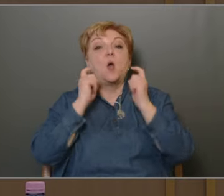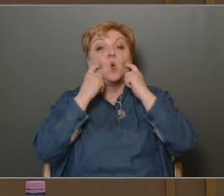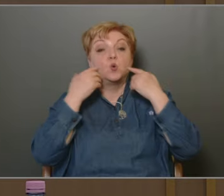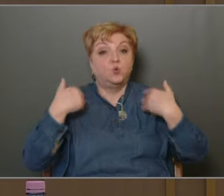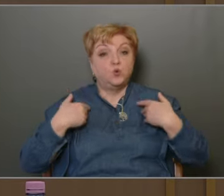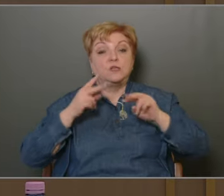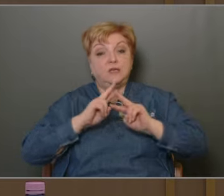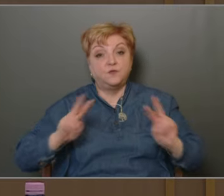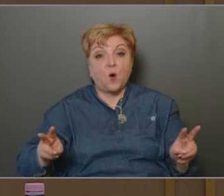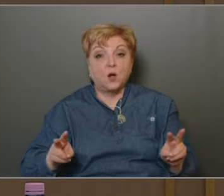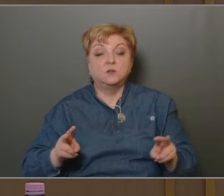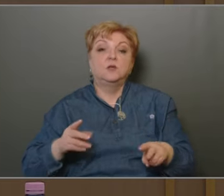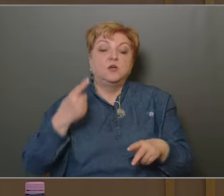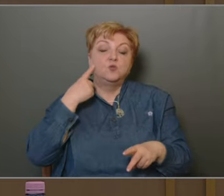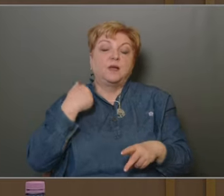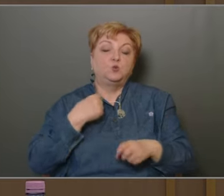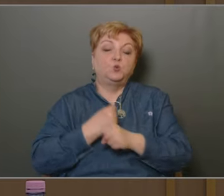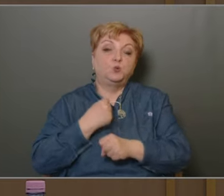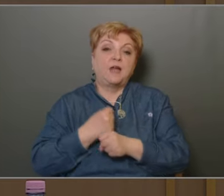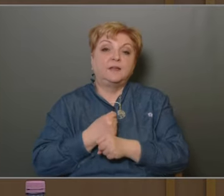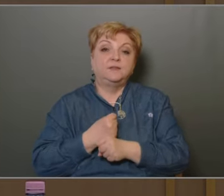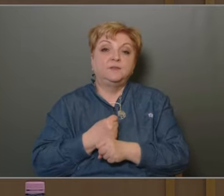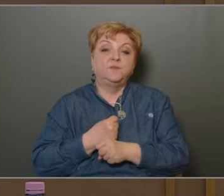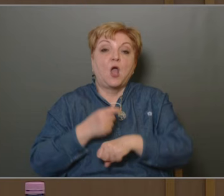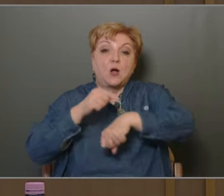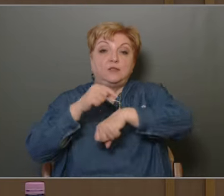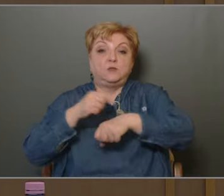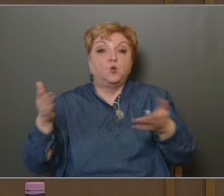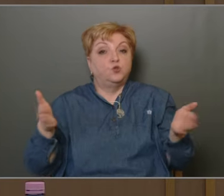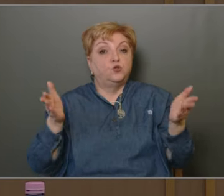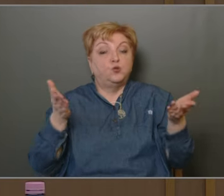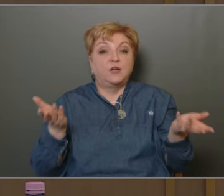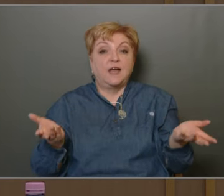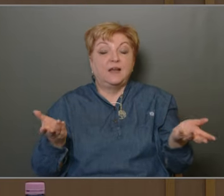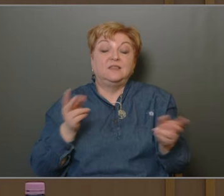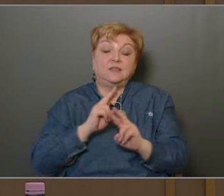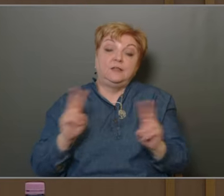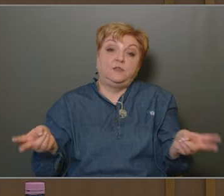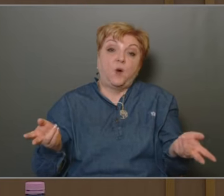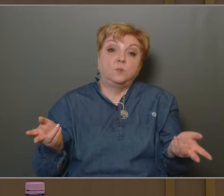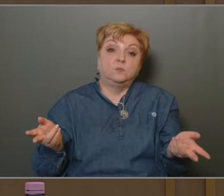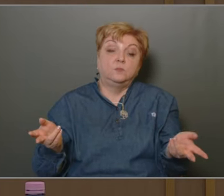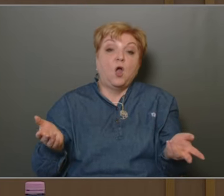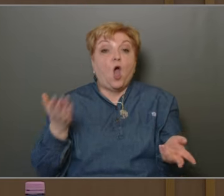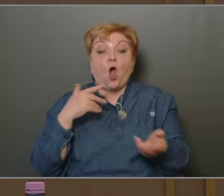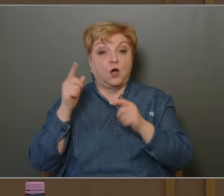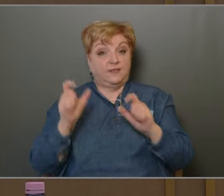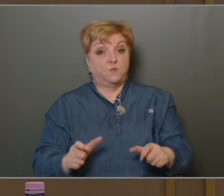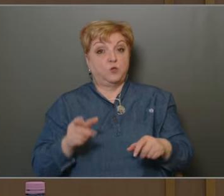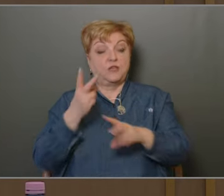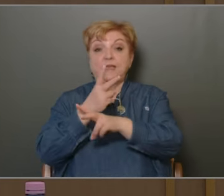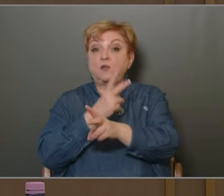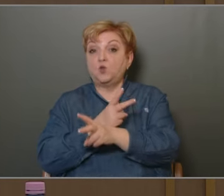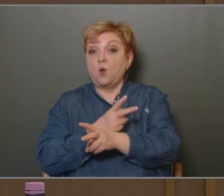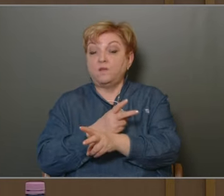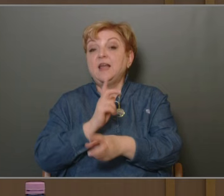annak, hogy ez így van, és megtűteni. Az, hogy az idő sürget bennünket, az természetesen így van. De ha nem hoznak egy ilyen